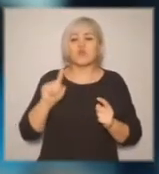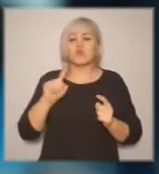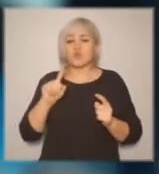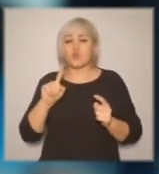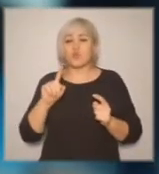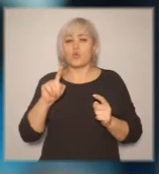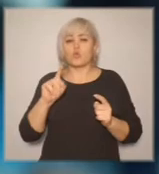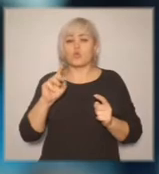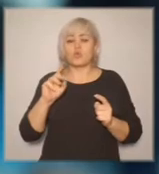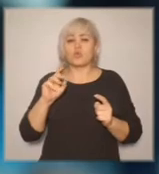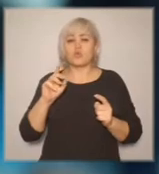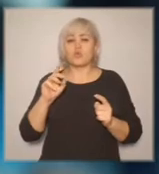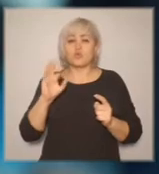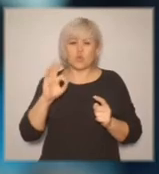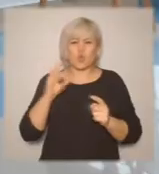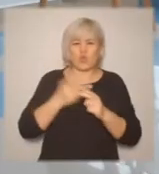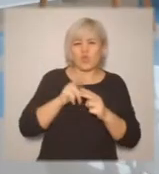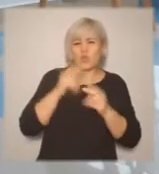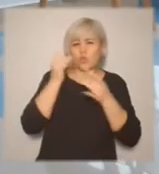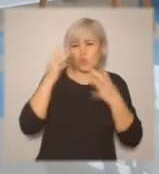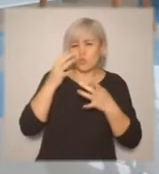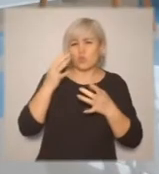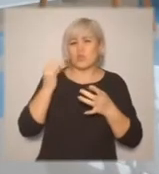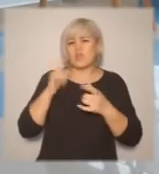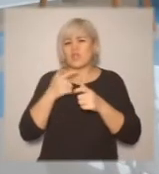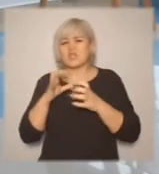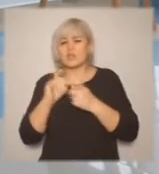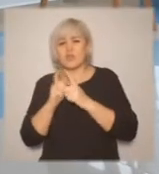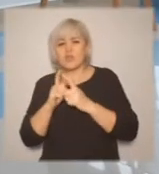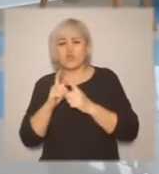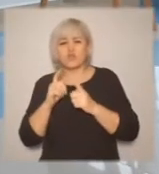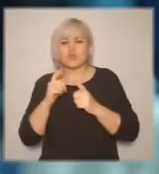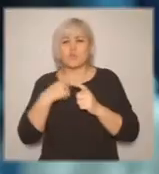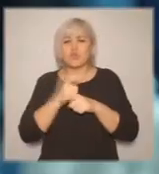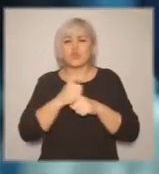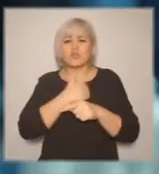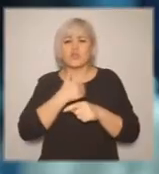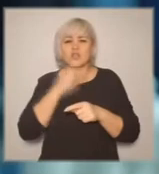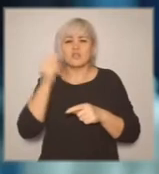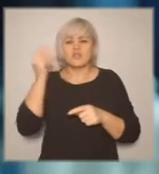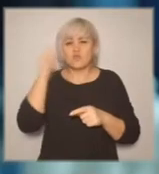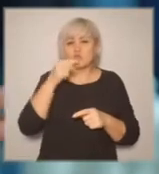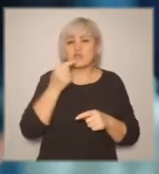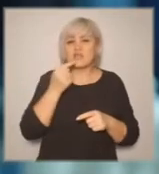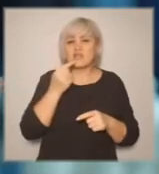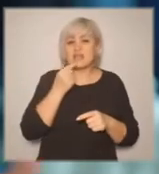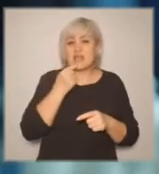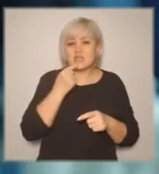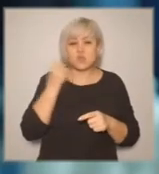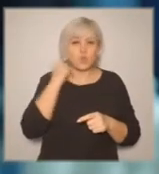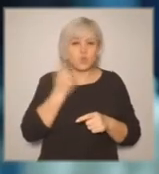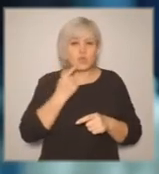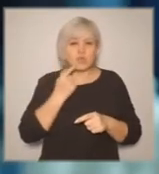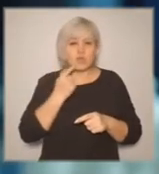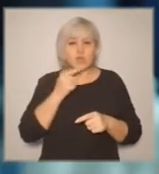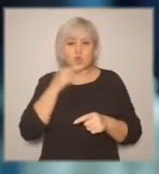язык глухих, русский жестовый язык. Я учу русский жестовый язык. Или я люблю русский жестовый